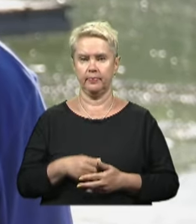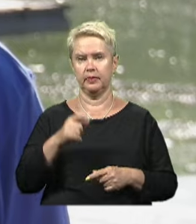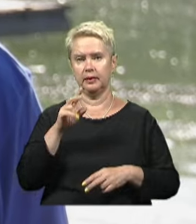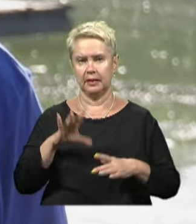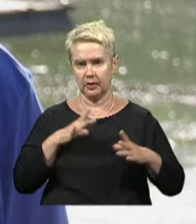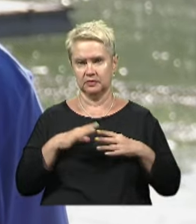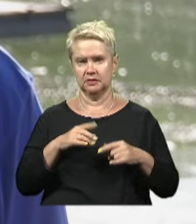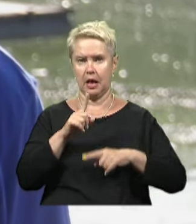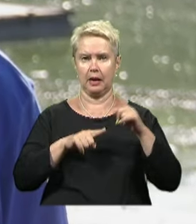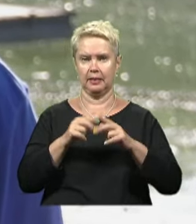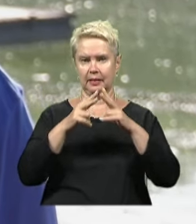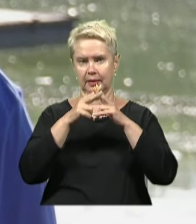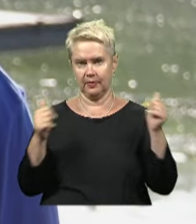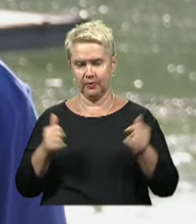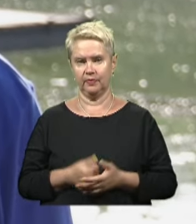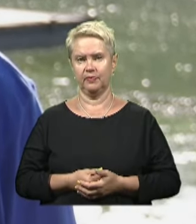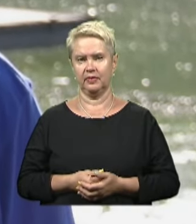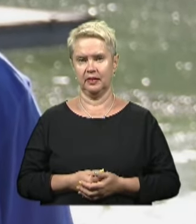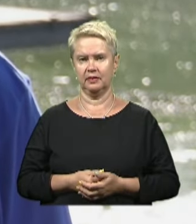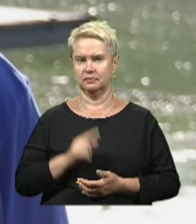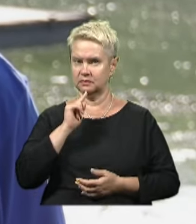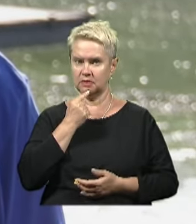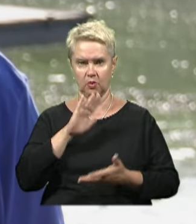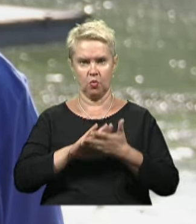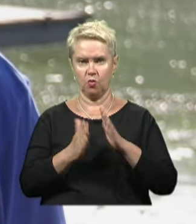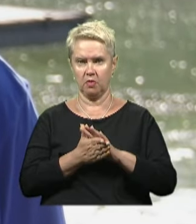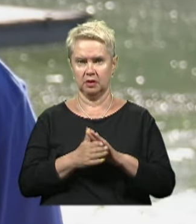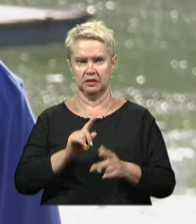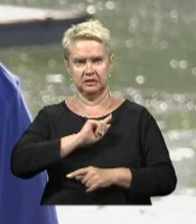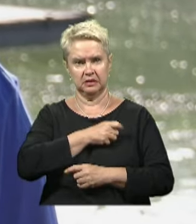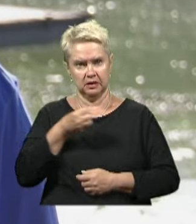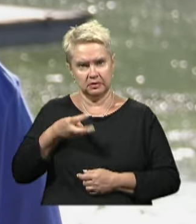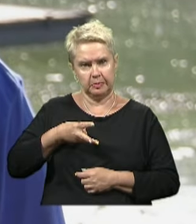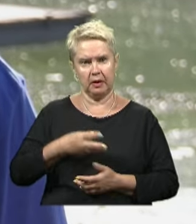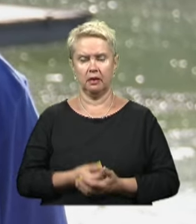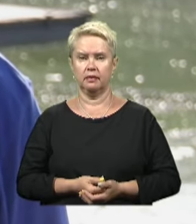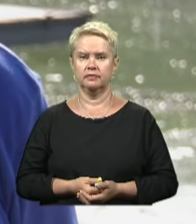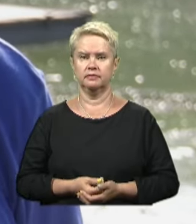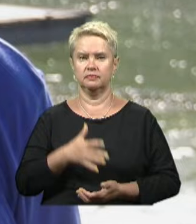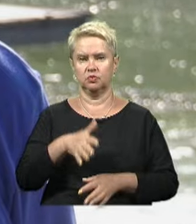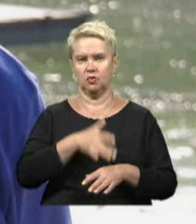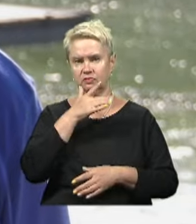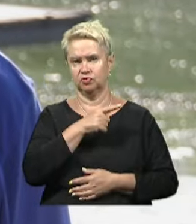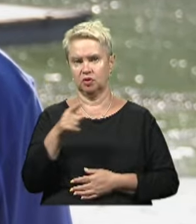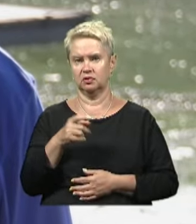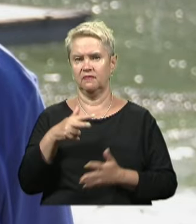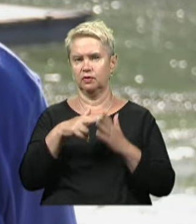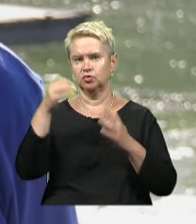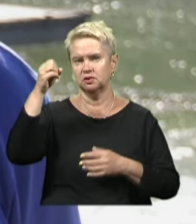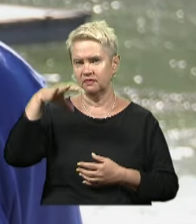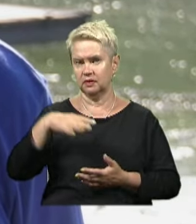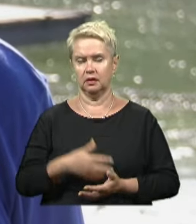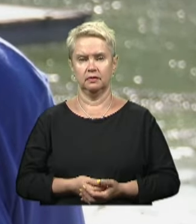Дніпрі, в доволі складних умовах, дуже сильна спека, дуже часто виключають світло.